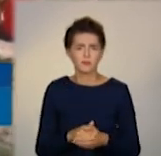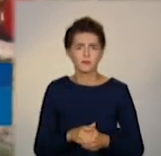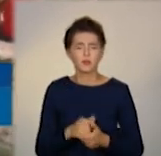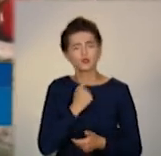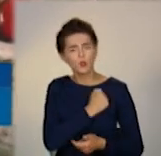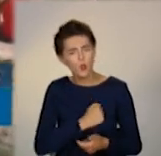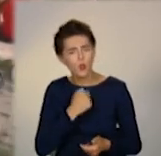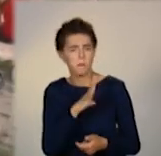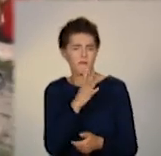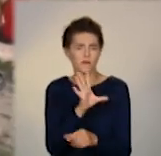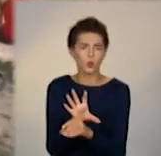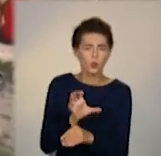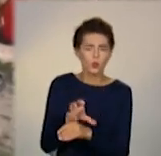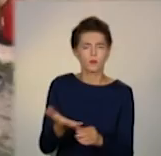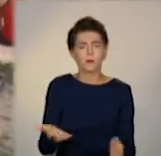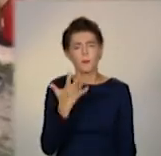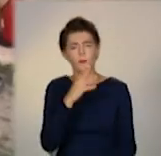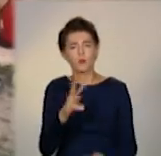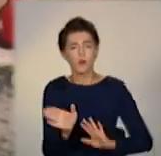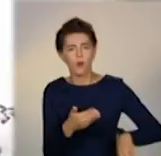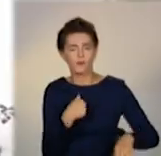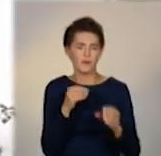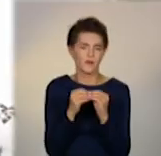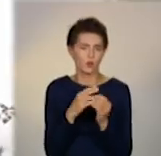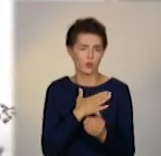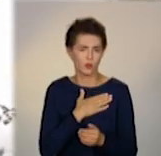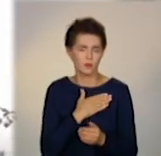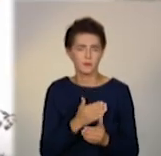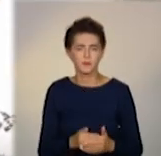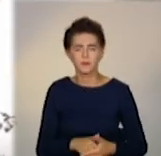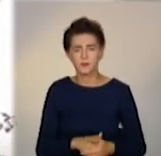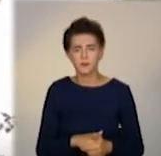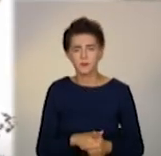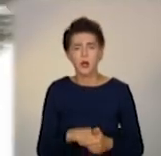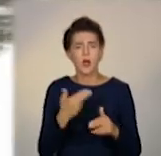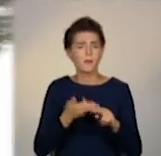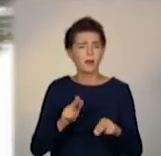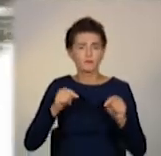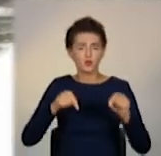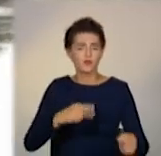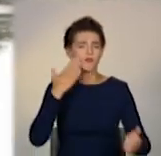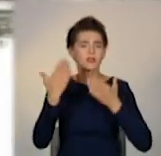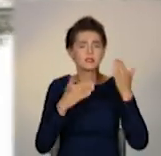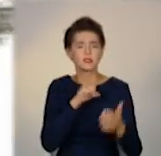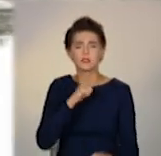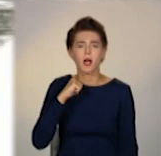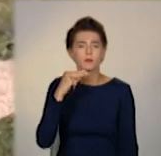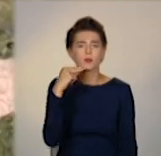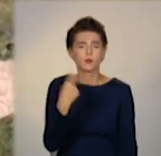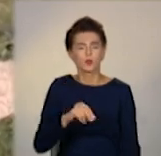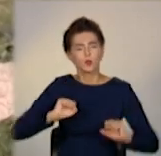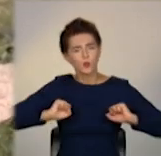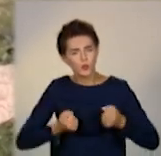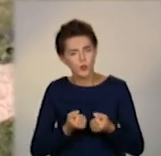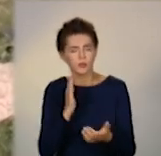Розсердуйся на них. А через 5 минути також саме. Тут варіантів розважитися нині найбільше, вважають хлопці. Друзі